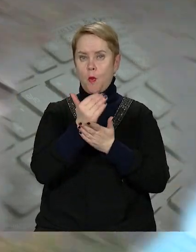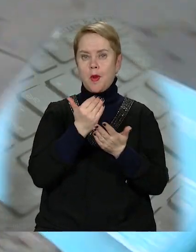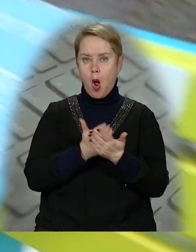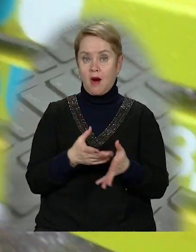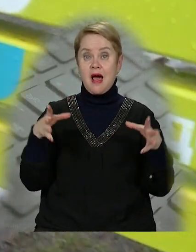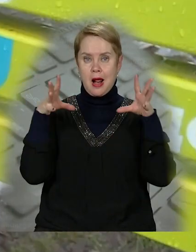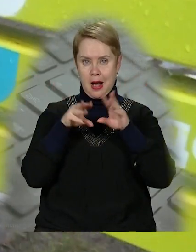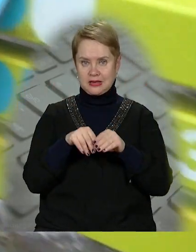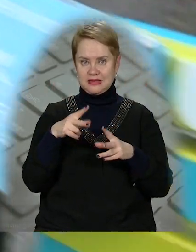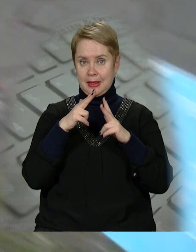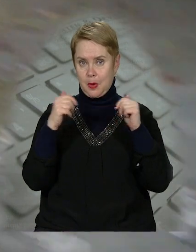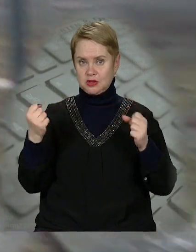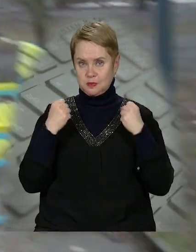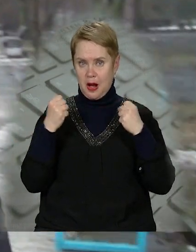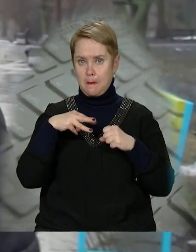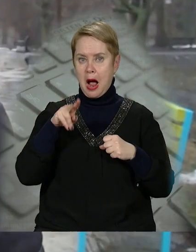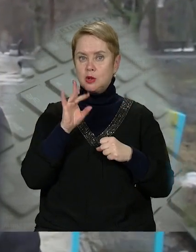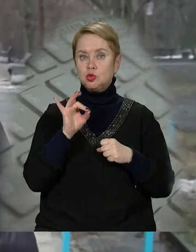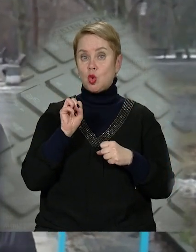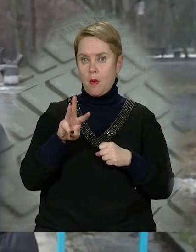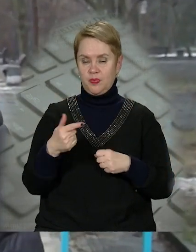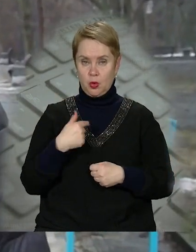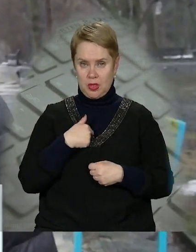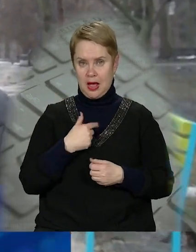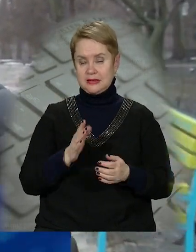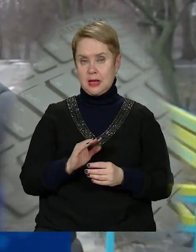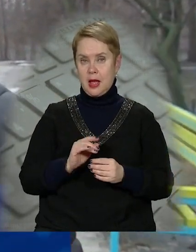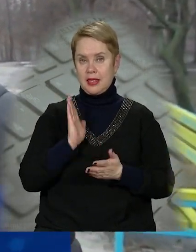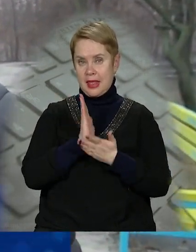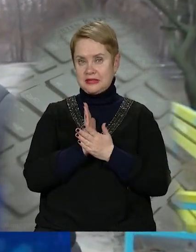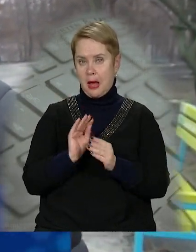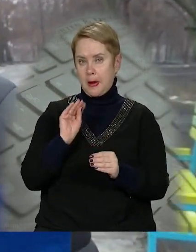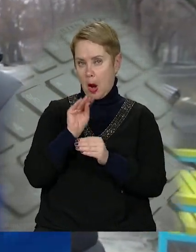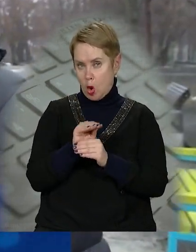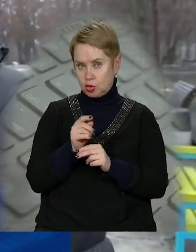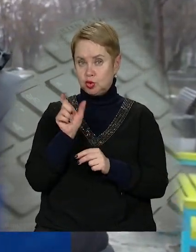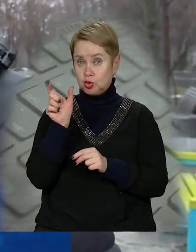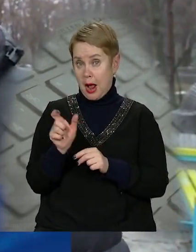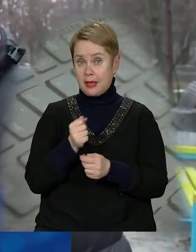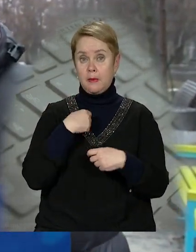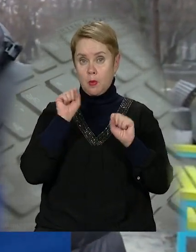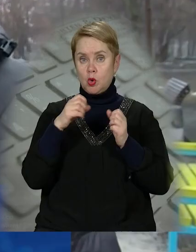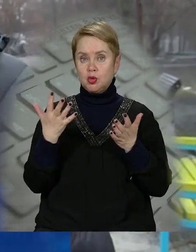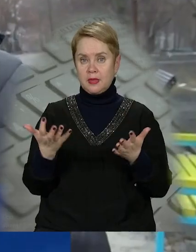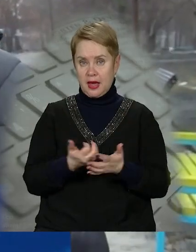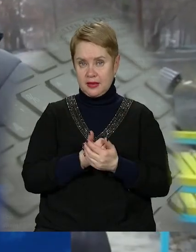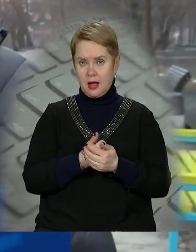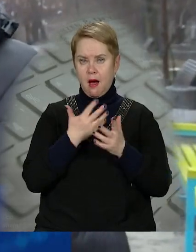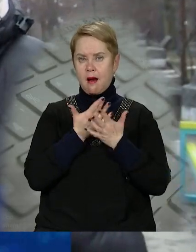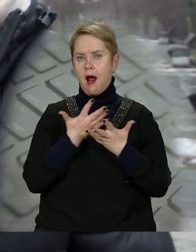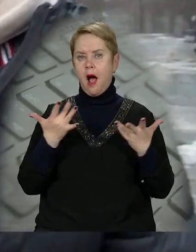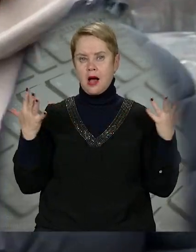цю програбу разом з дніпровським спортсменом Максом. У нас висвічується приложення, з допомогою ми можемо знайти